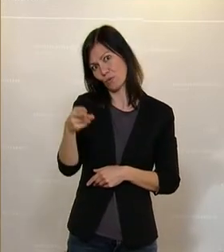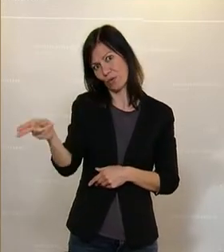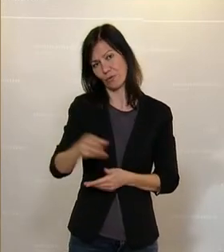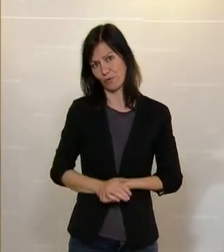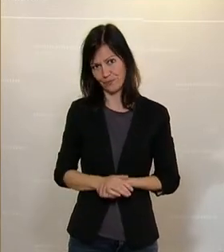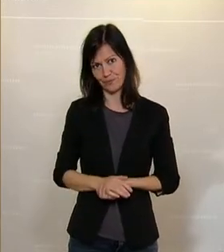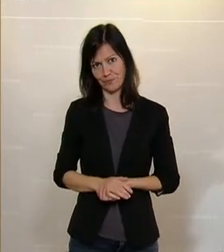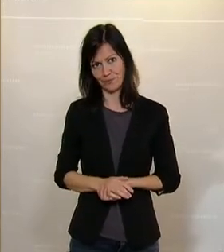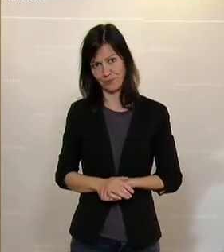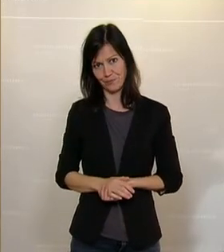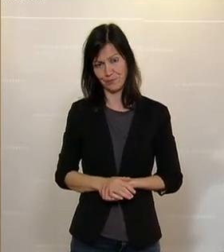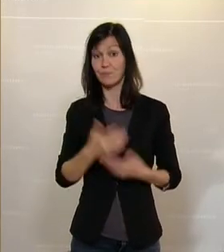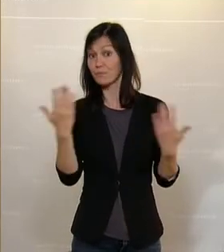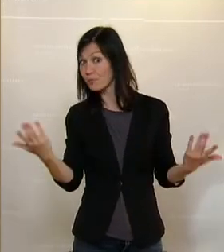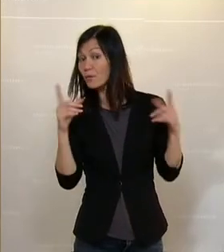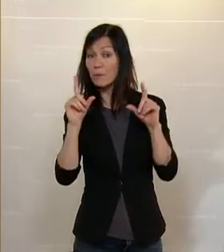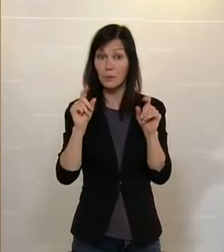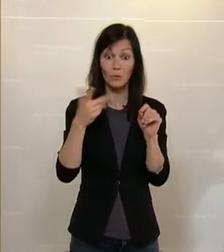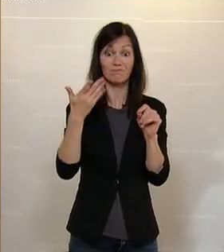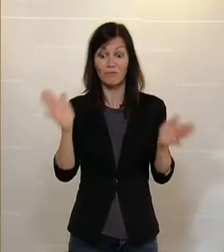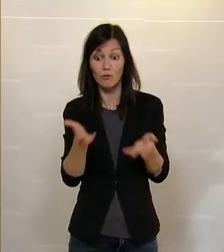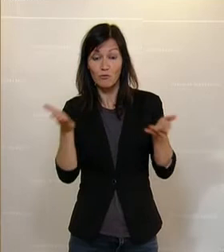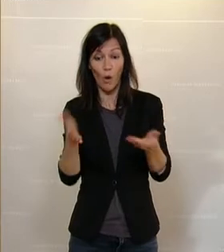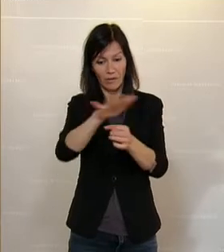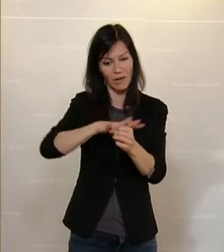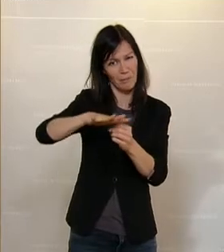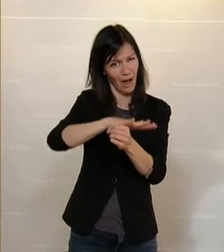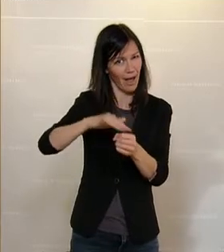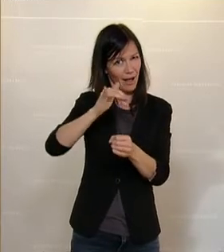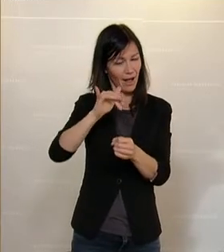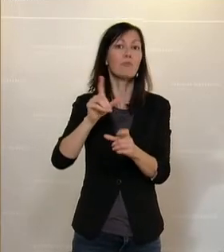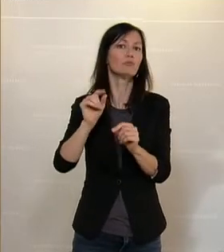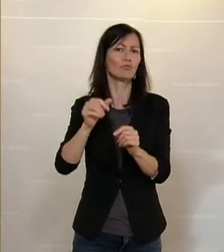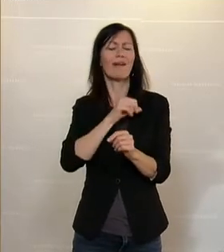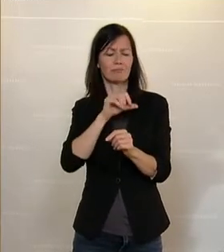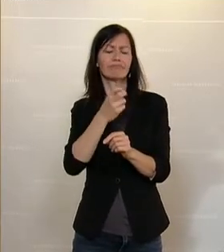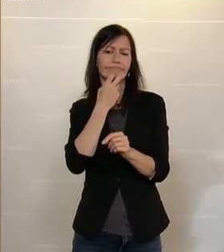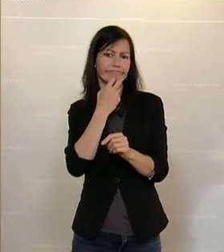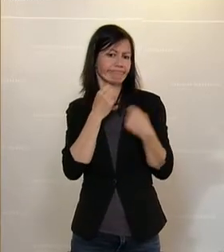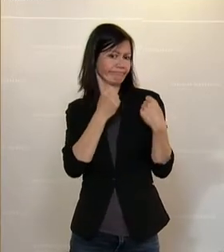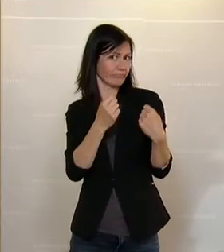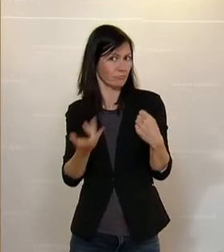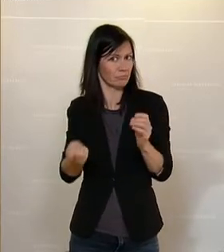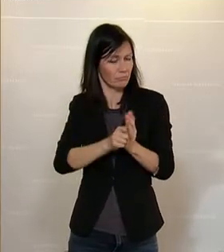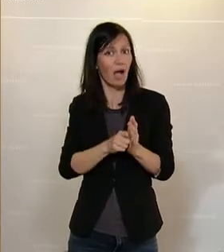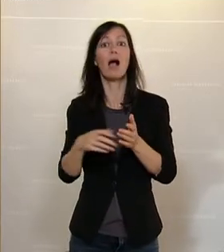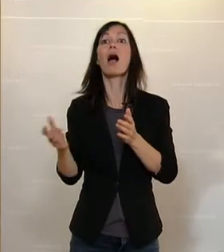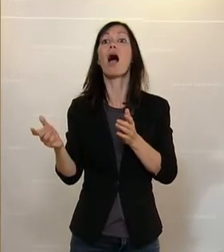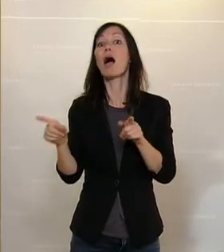Und dieser förderbare Bereich umfasste neben der Anschaffung von E-Fahrzeugen auch die